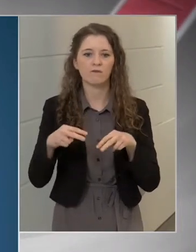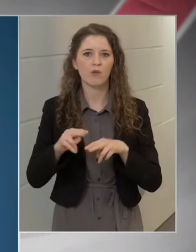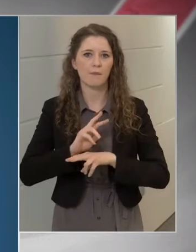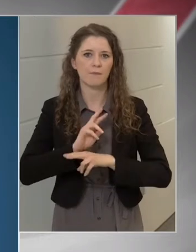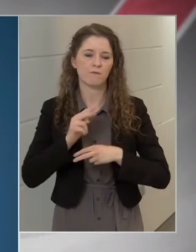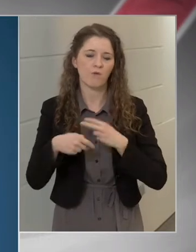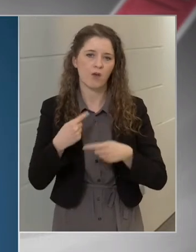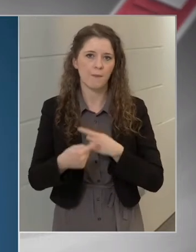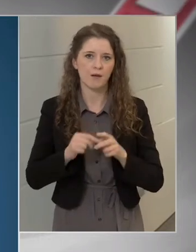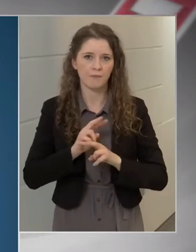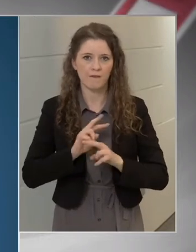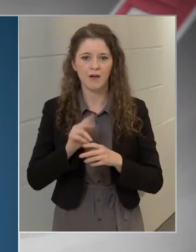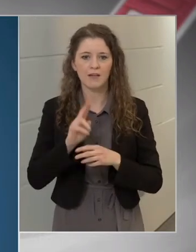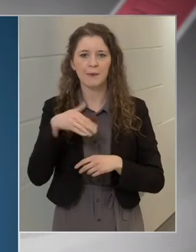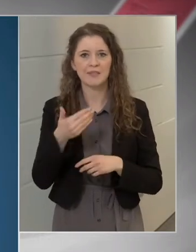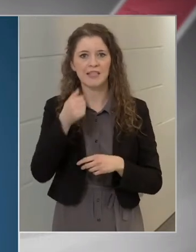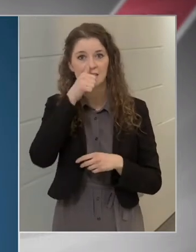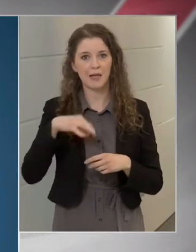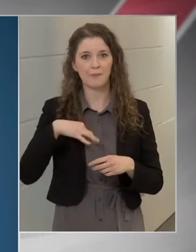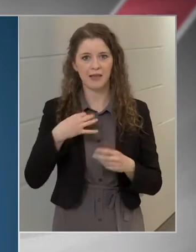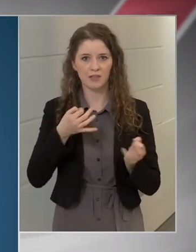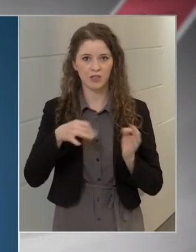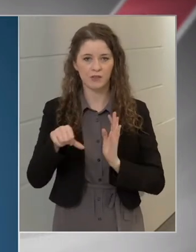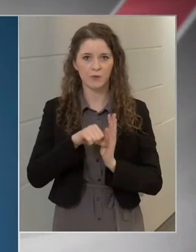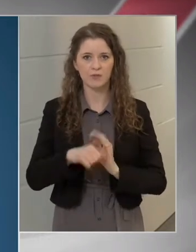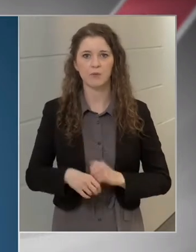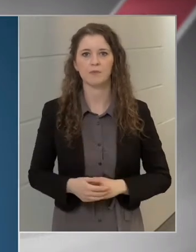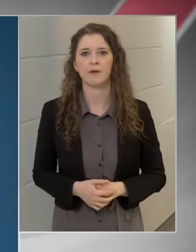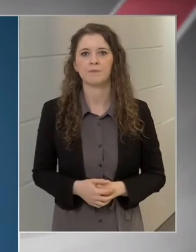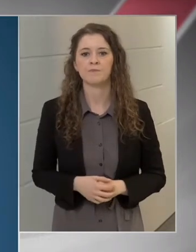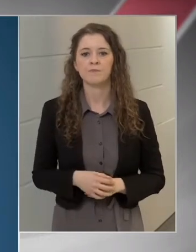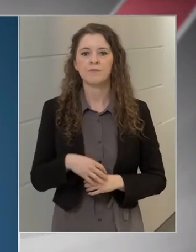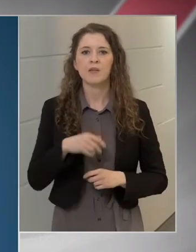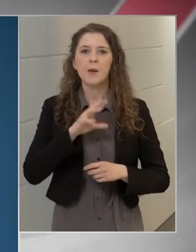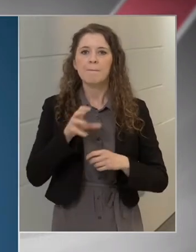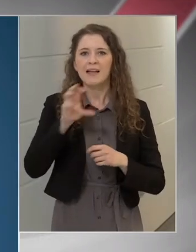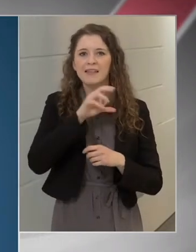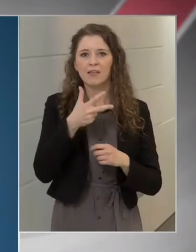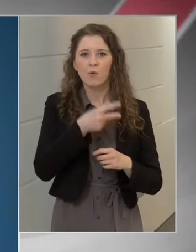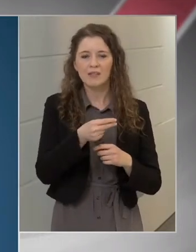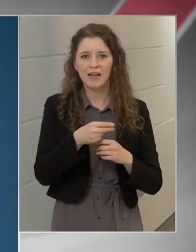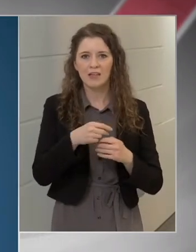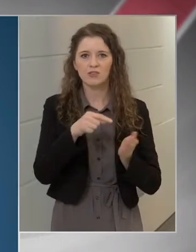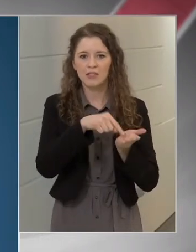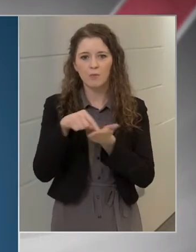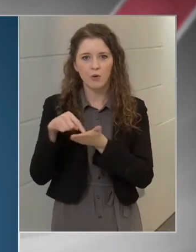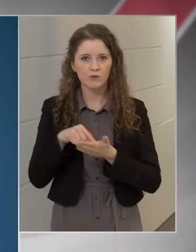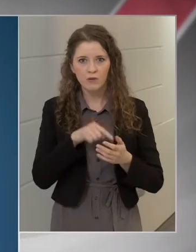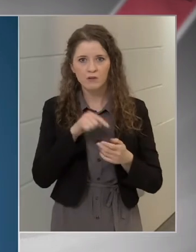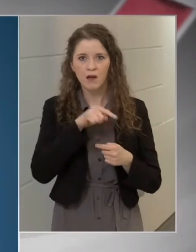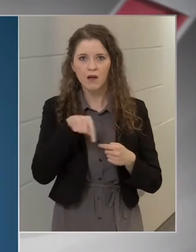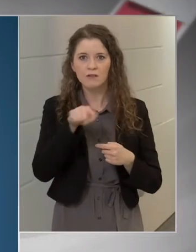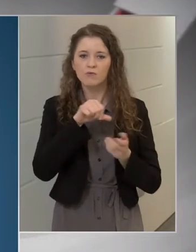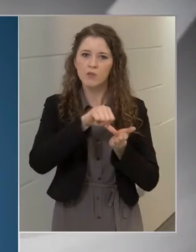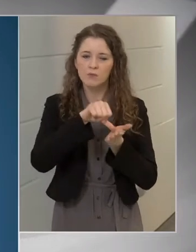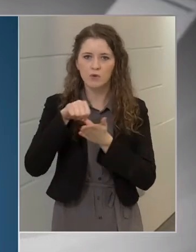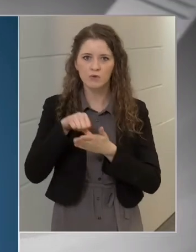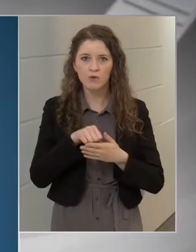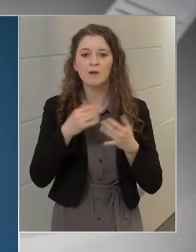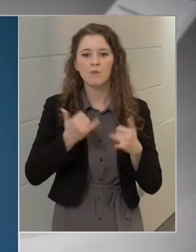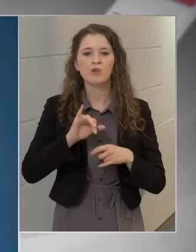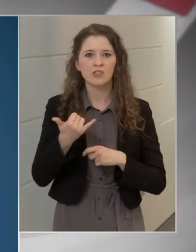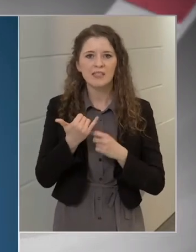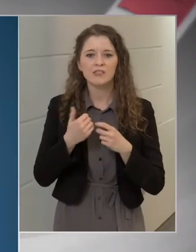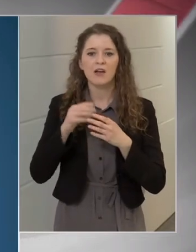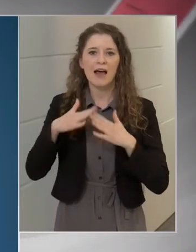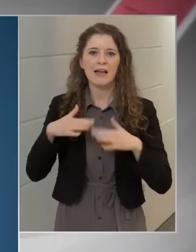Népegeségi Központban. A megyei oltási munkacsoportoknak a házi orvosokkal kell most is megszervezniük a praxisokban